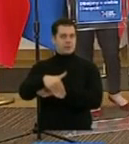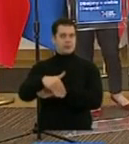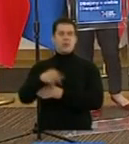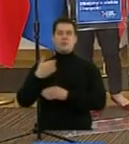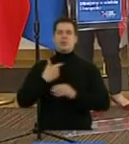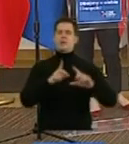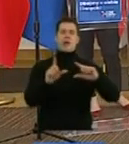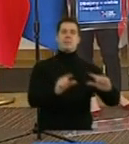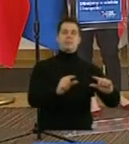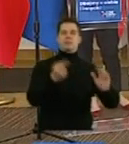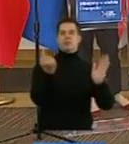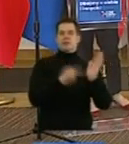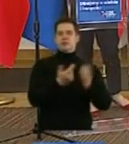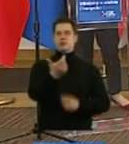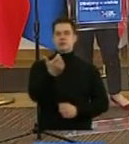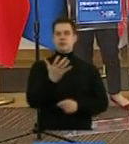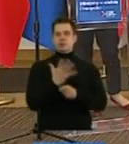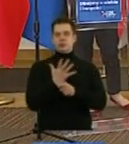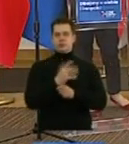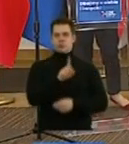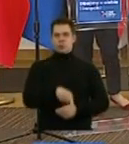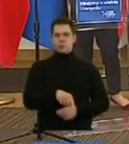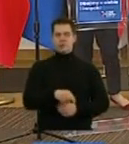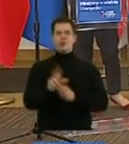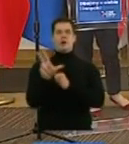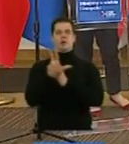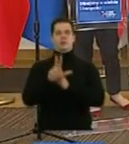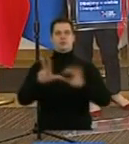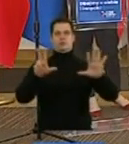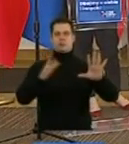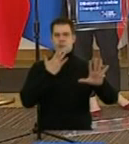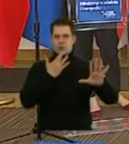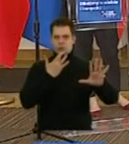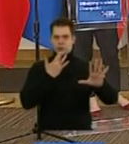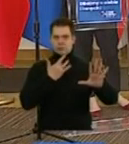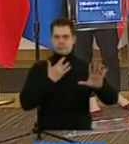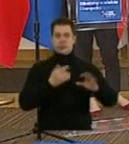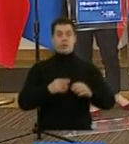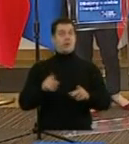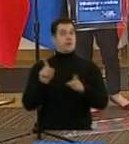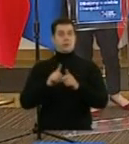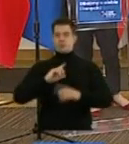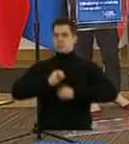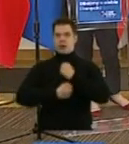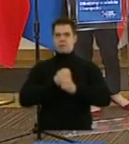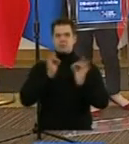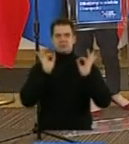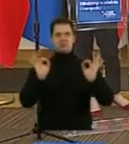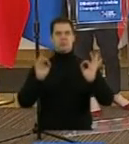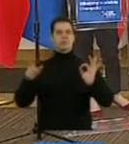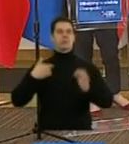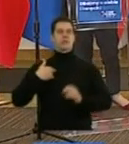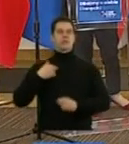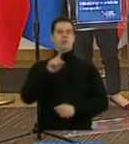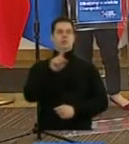najniższa to 1250 zł i 88 groszy. Sprawnie proces przeprowadzony przez